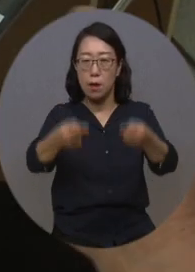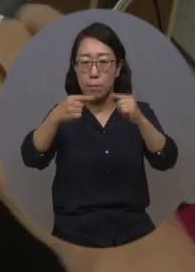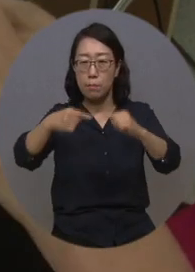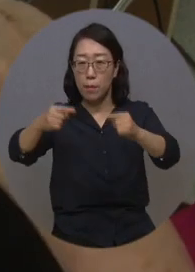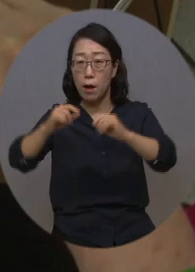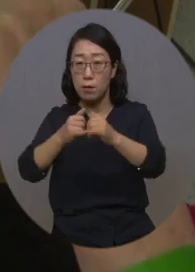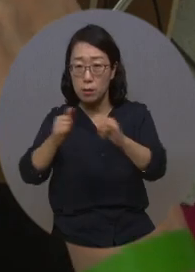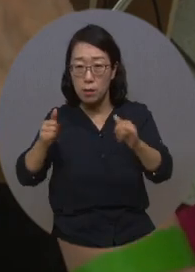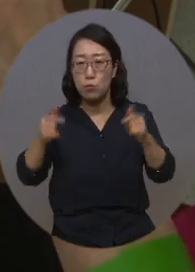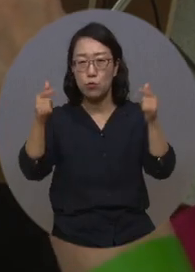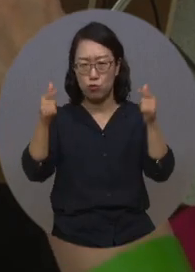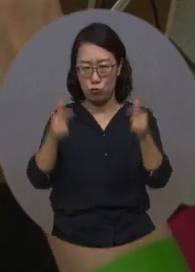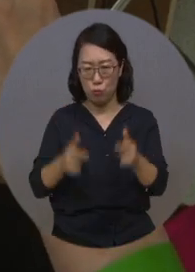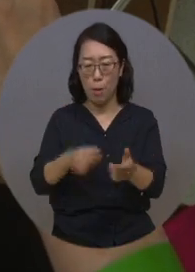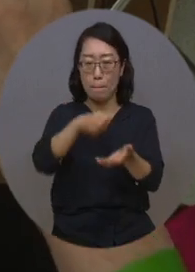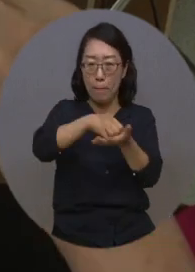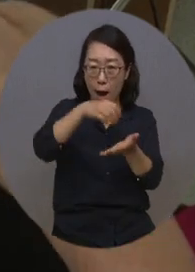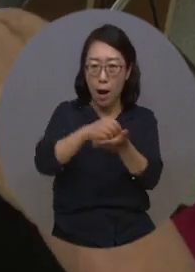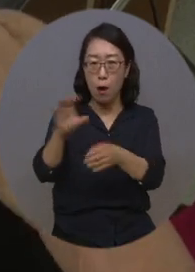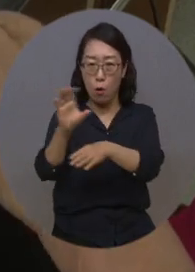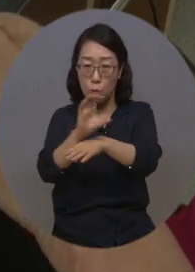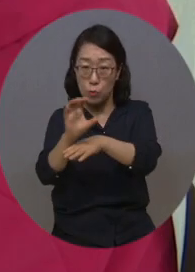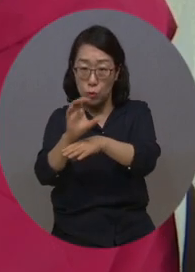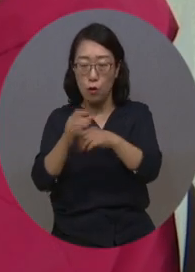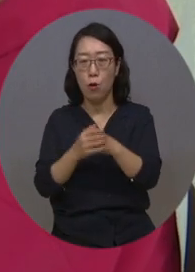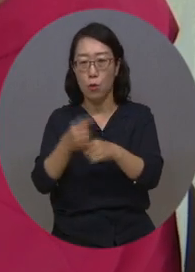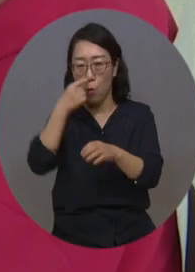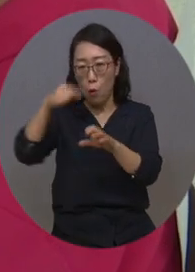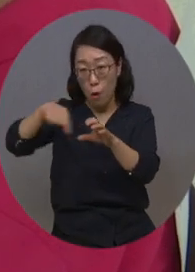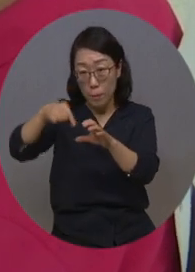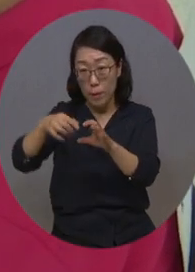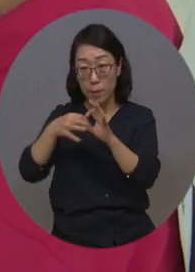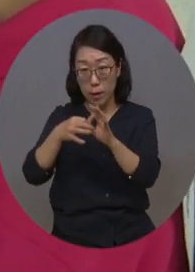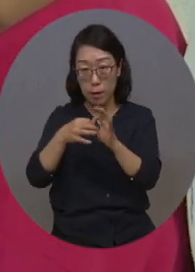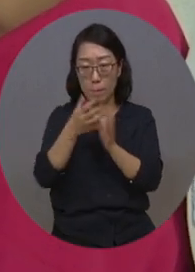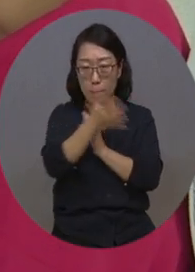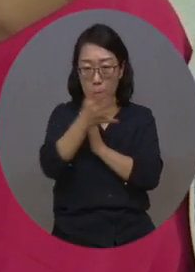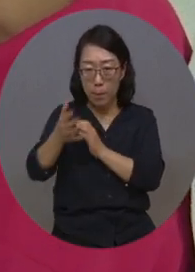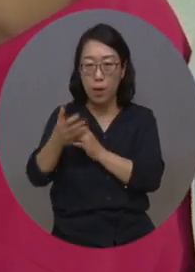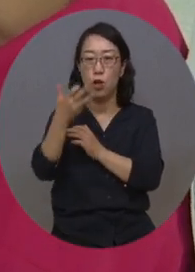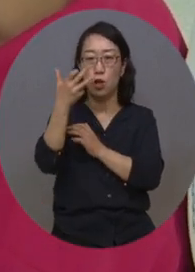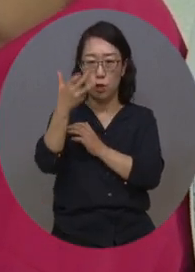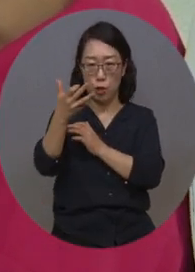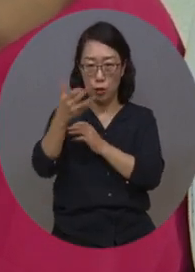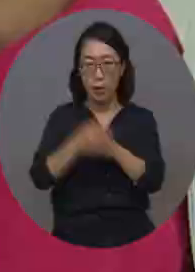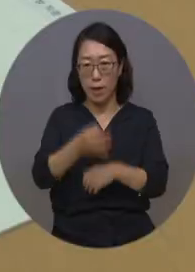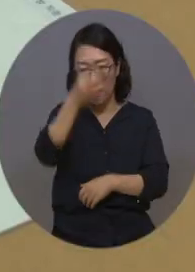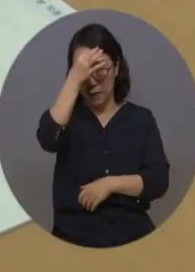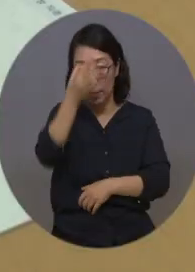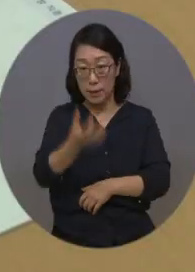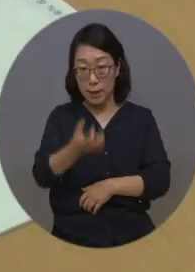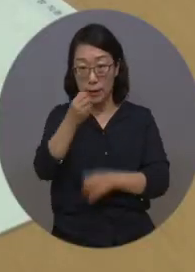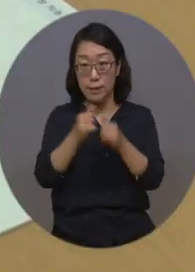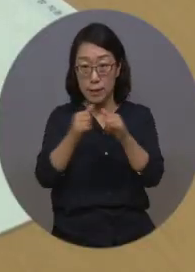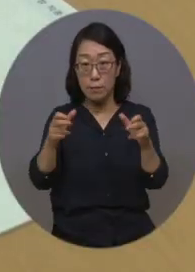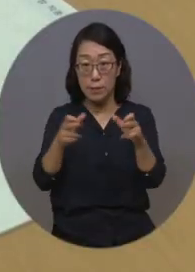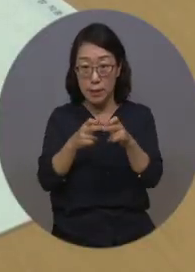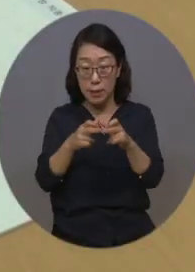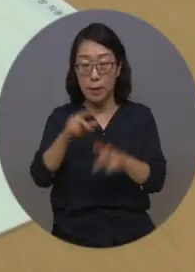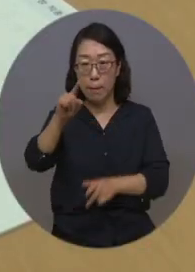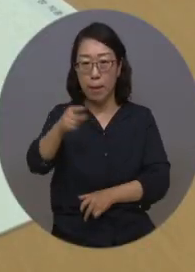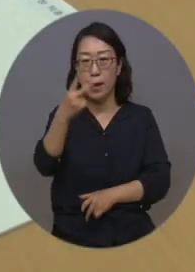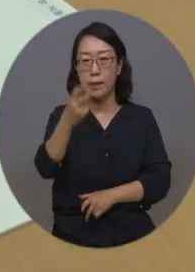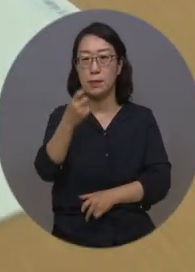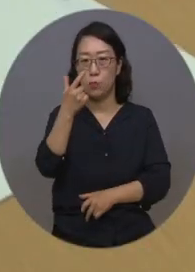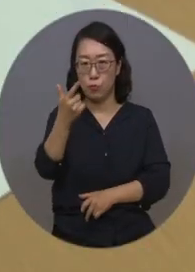재과재빵, 컴퓨터 활용능력, 바리스타 등 18개 업종에서 기능보유장애인 126명이